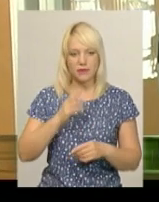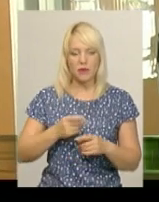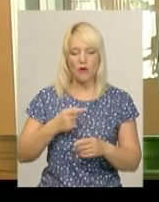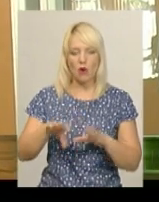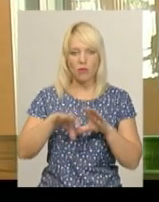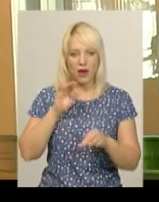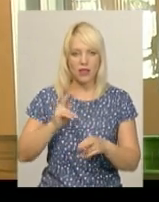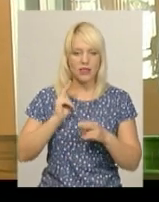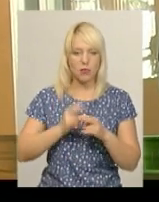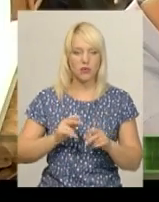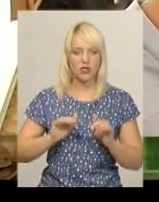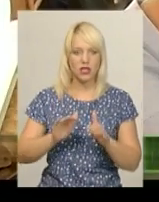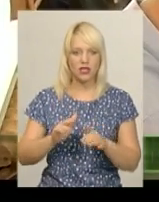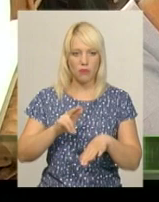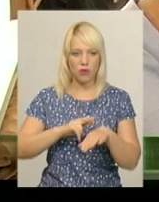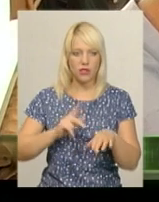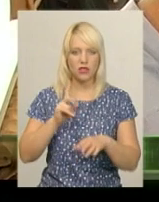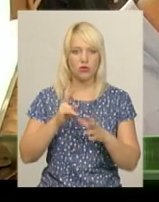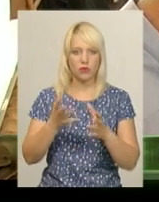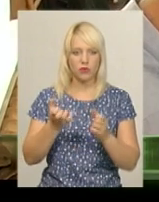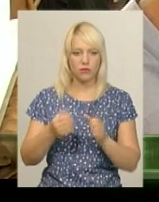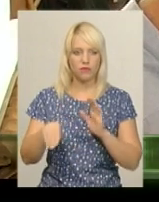обрали сьогодні у Хмельницькому міськрайонному суді.